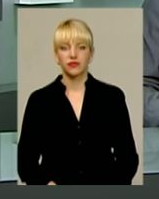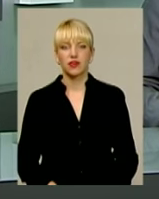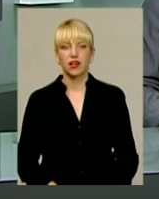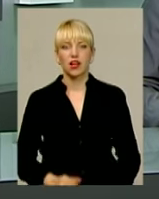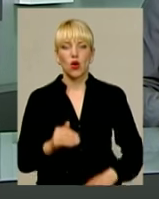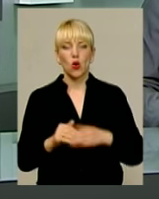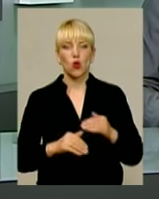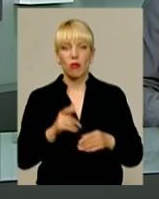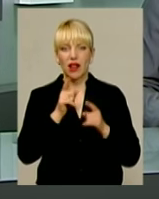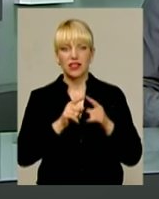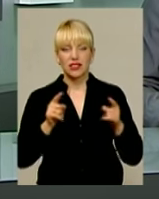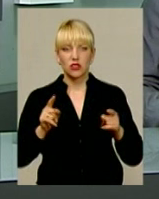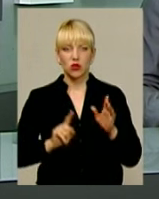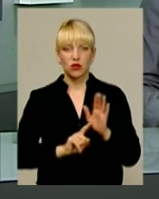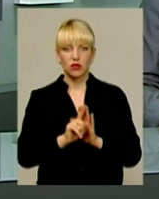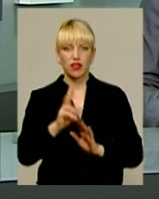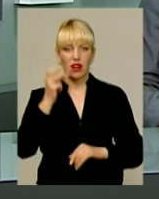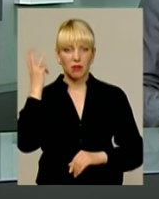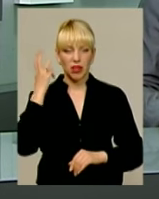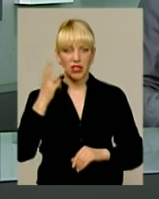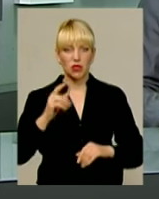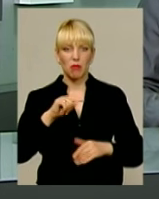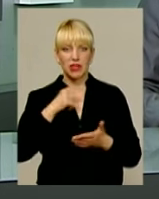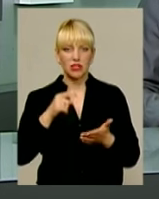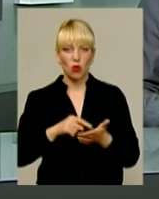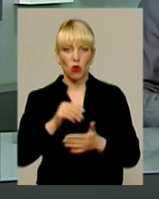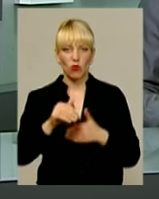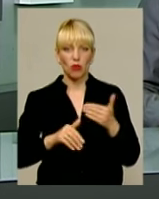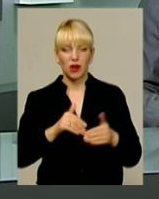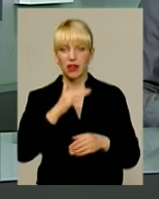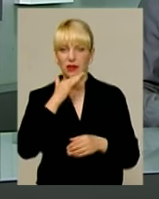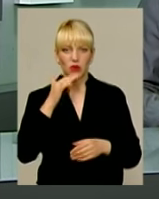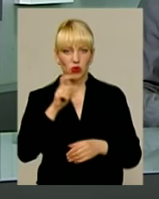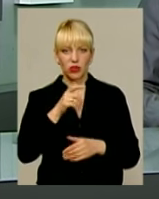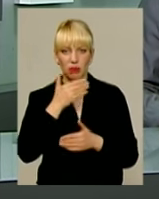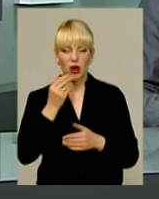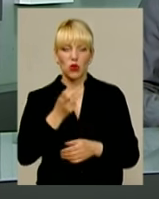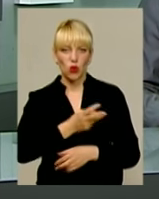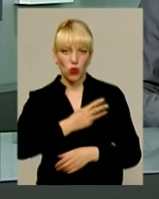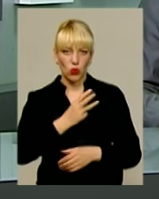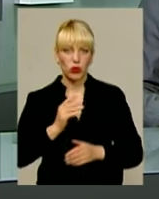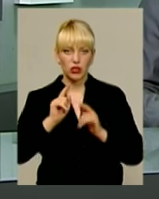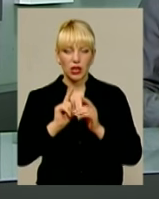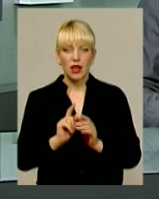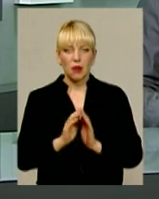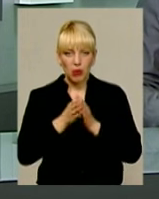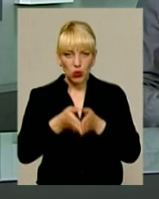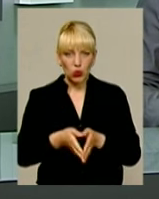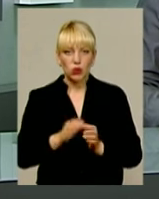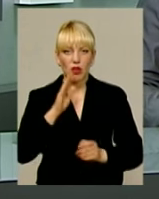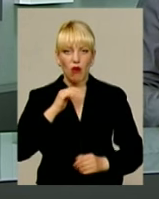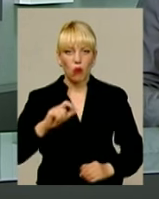Купальний сезон розпочаток. На Хмельницькому міському пляжі не велолюдно, однак охочих пірнути у річку вистачає.